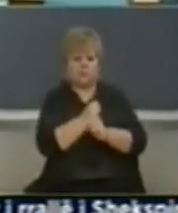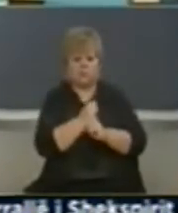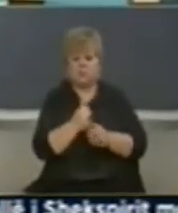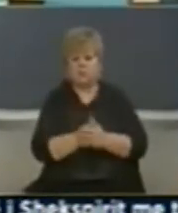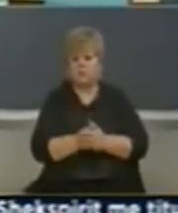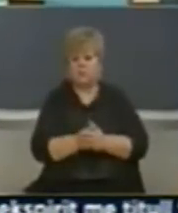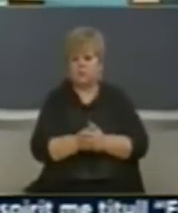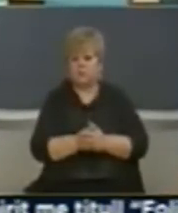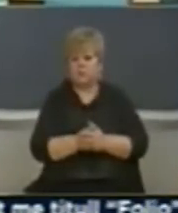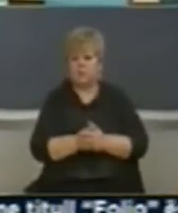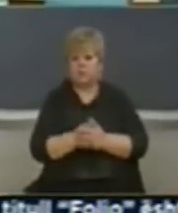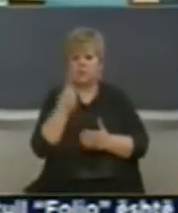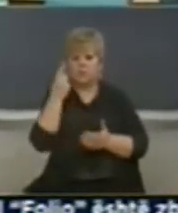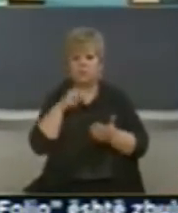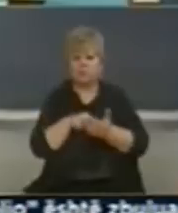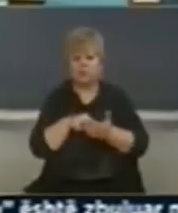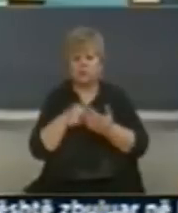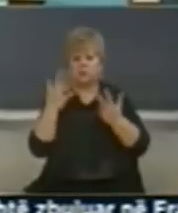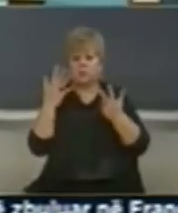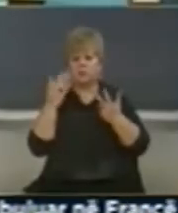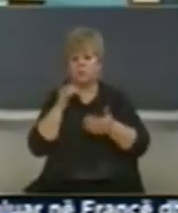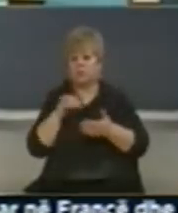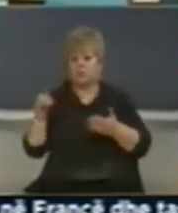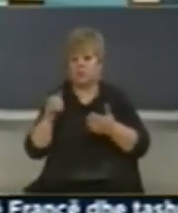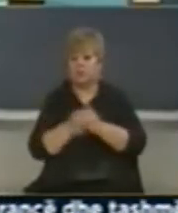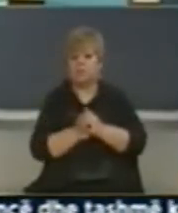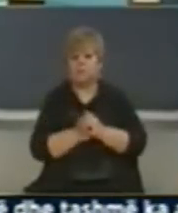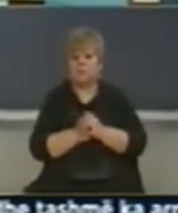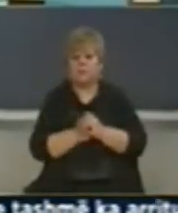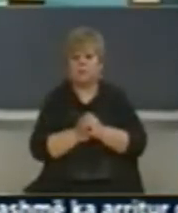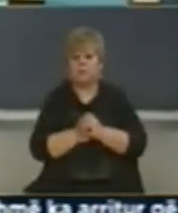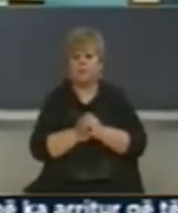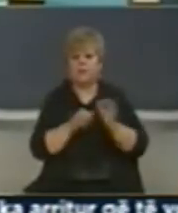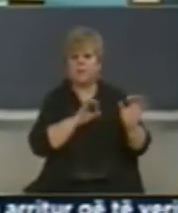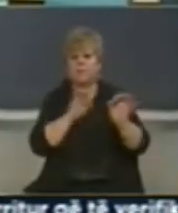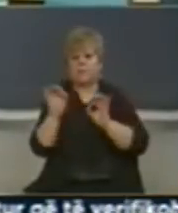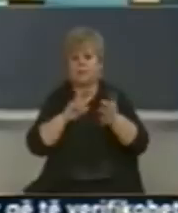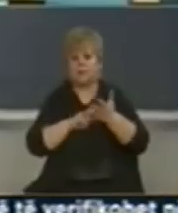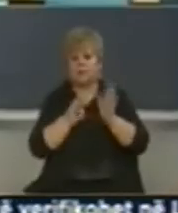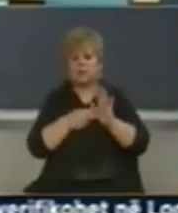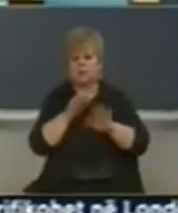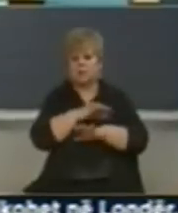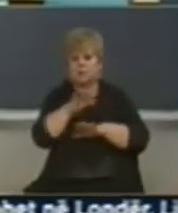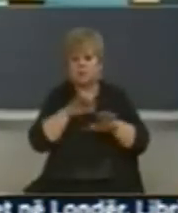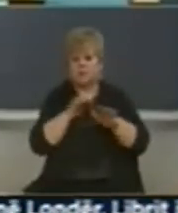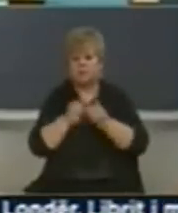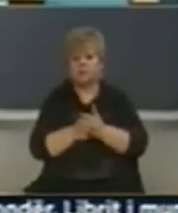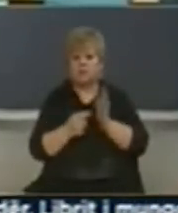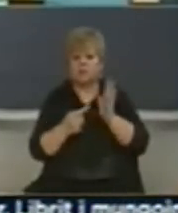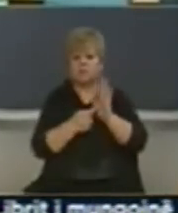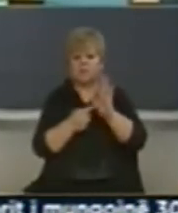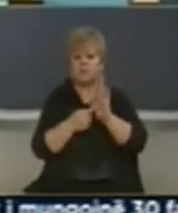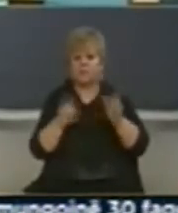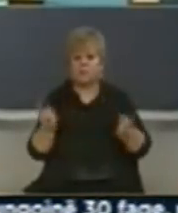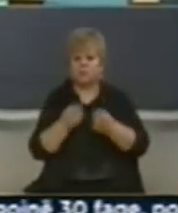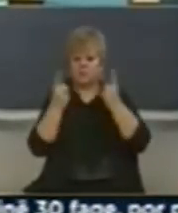vlera cilit është një pikëtet milion euro. Gjithashtu jemi në fazën e planifikimit të një projekti tjetër në mërëndësi për promovimin e punësimit të